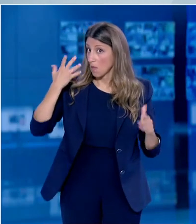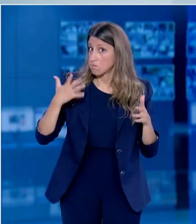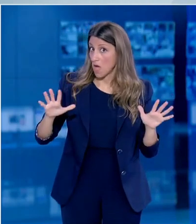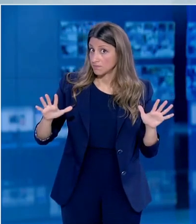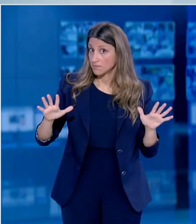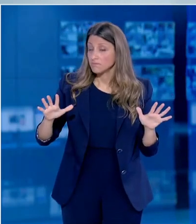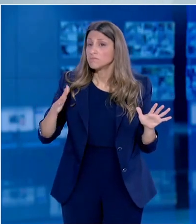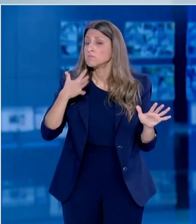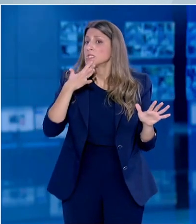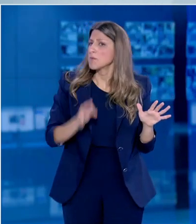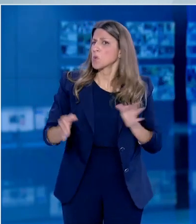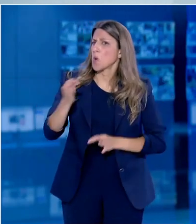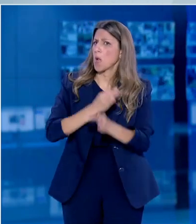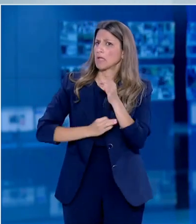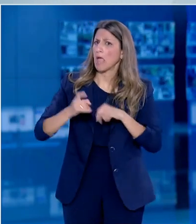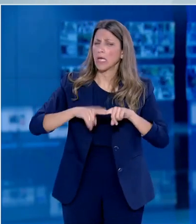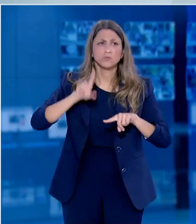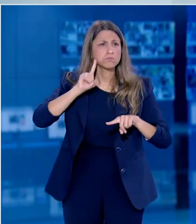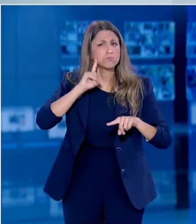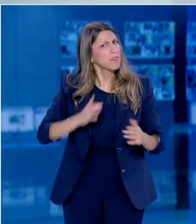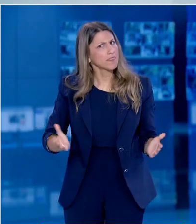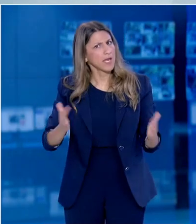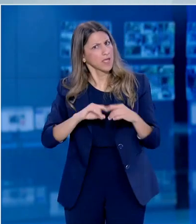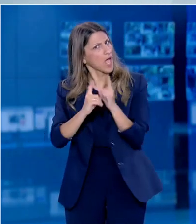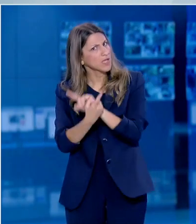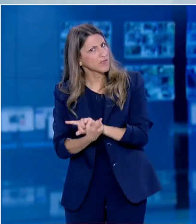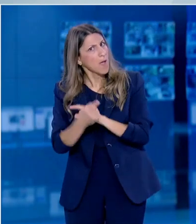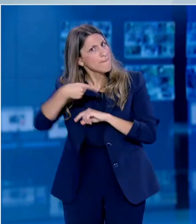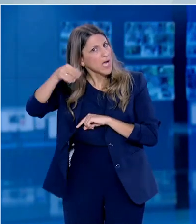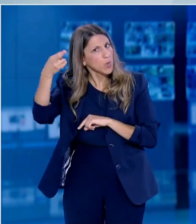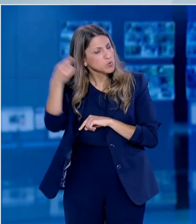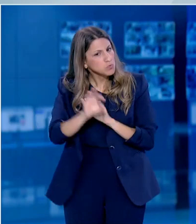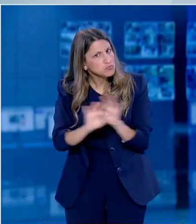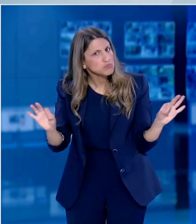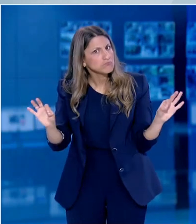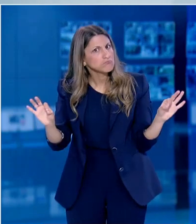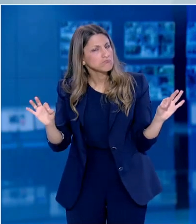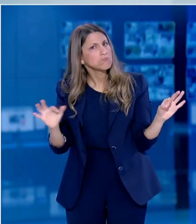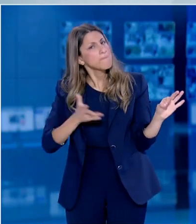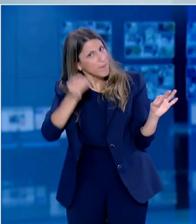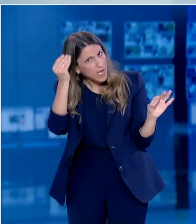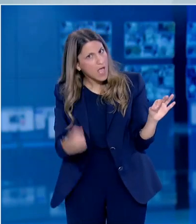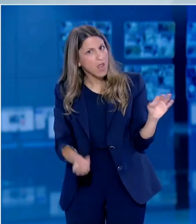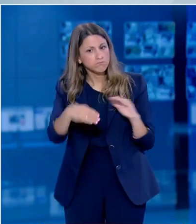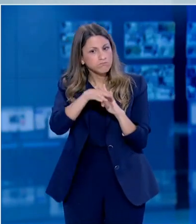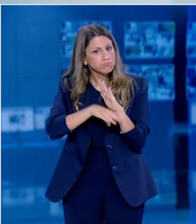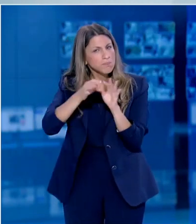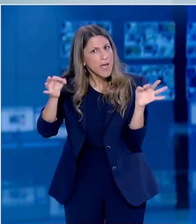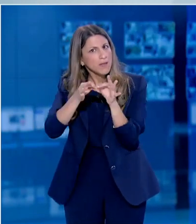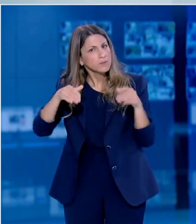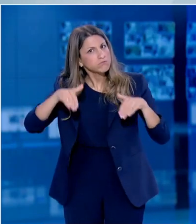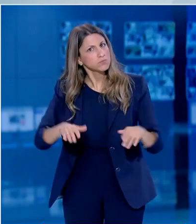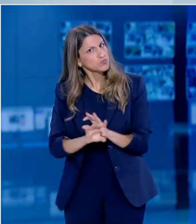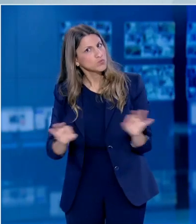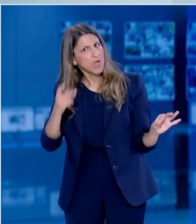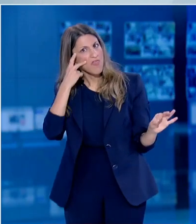βασίζεται η δημοσιογράφος. Θα ήθελα να δω αυτά τα δεδομένα ή να κοινοποιηθούν σε εμάς και στην Επιτροπή. Εγώ θεωρώ ότι υπήρχε πολύ μεγάλη συμμόρφωση του κόσμου κατά τη διάρκεια του